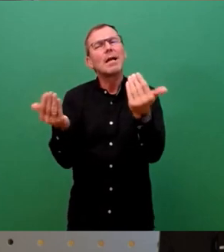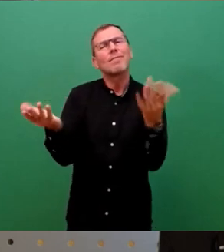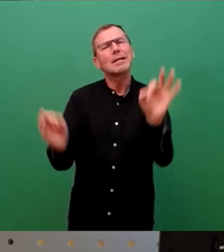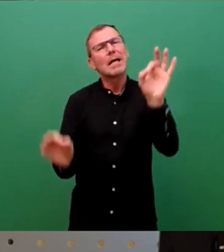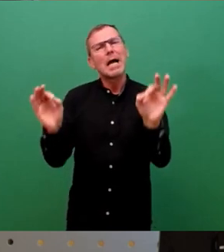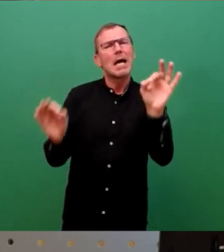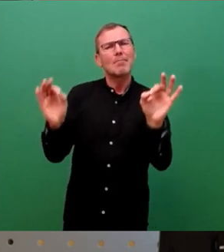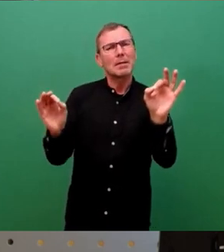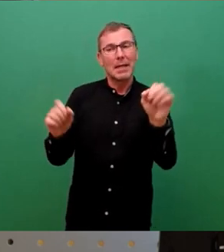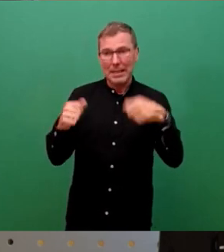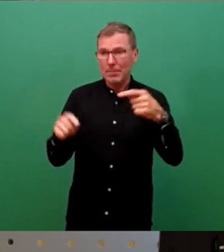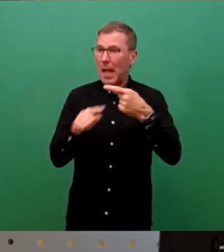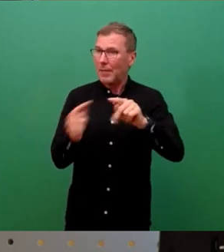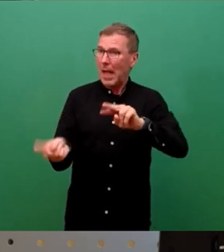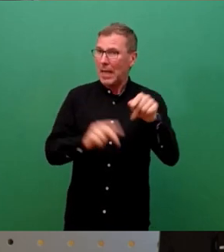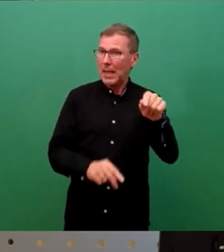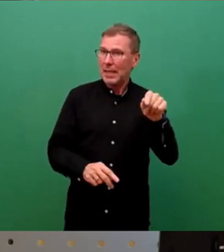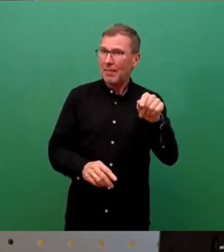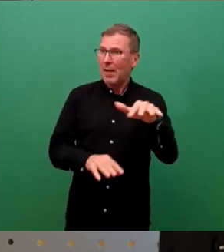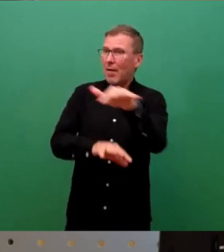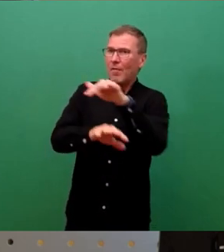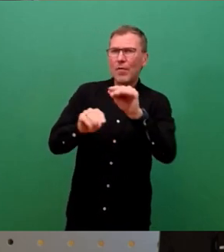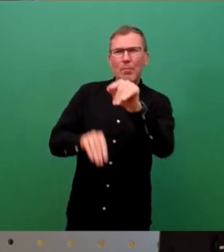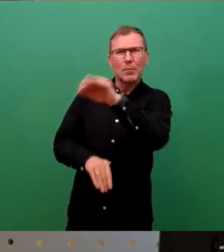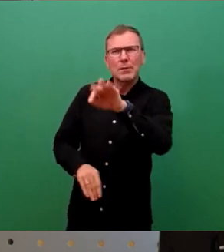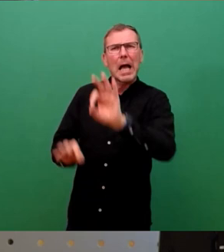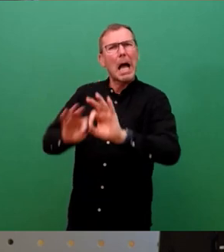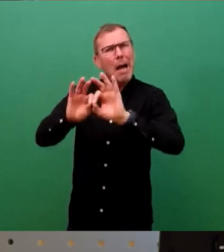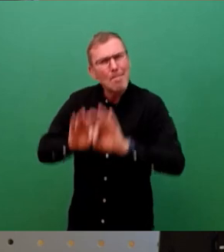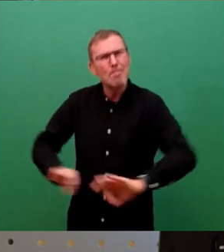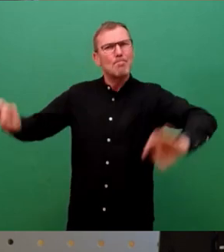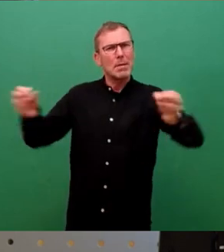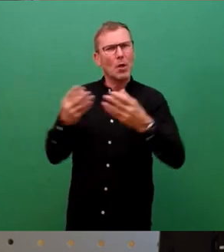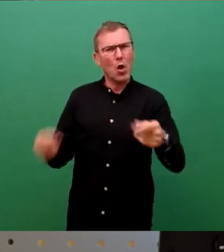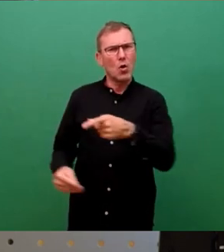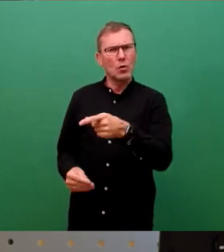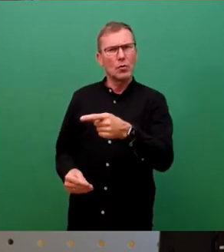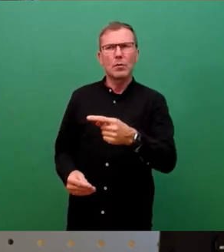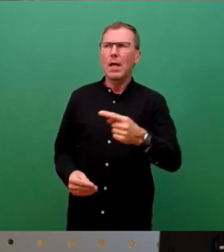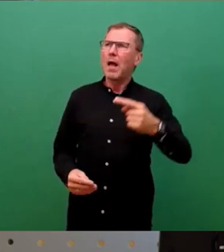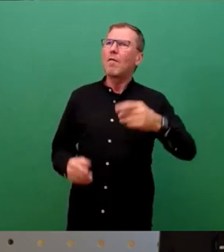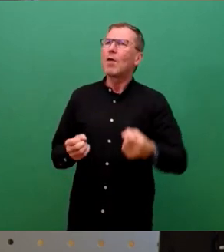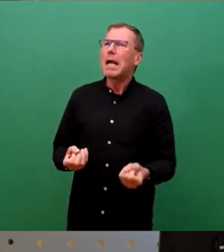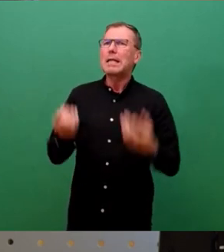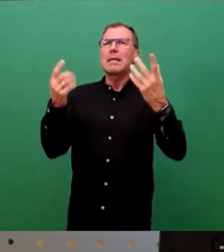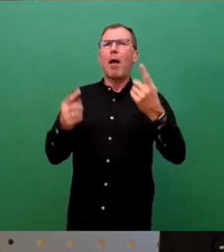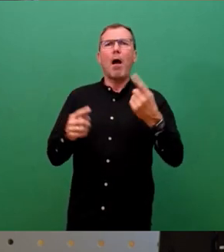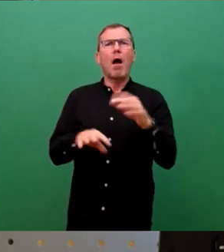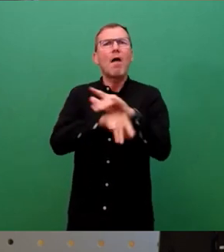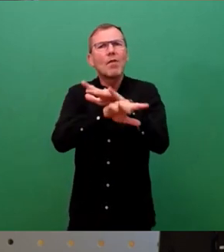gäbe es denn eine für die Nutzerinnen und Nutzer ökonomischere und für das Klima verträglichere Lösung.